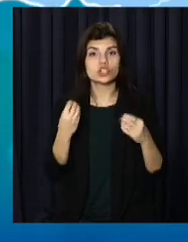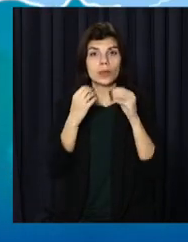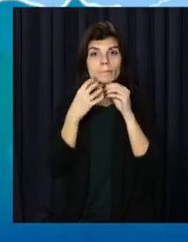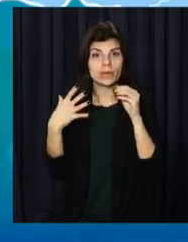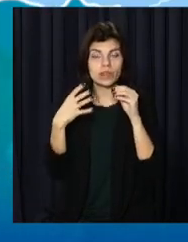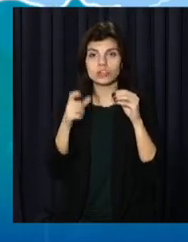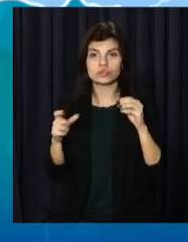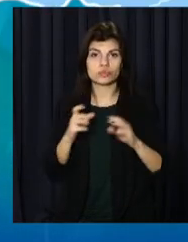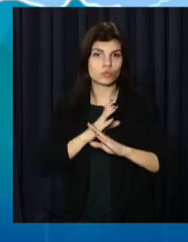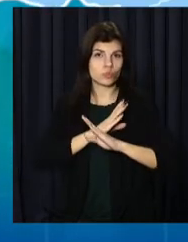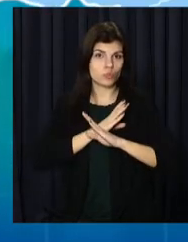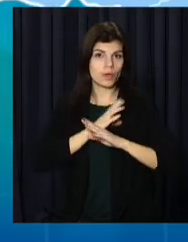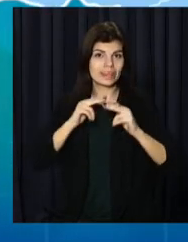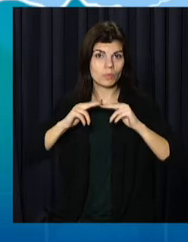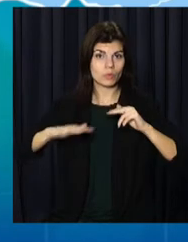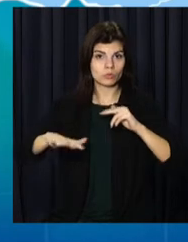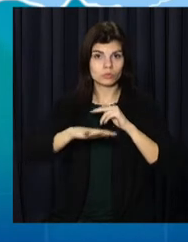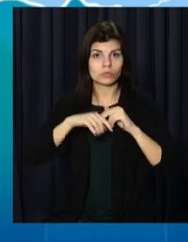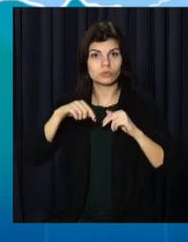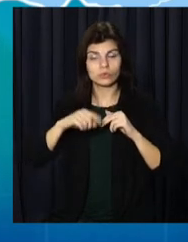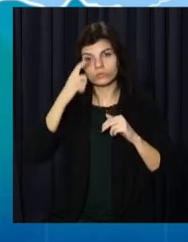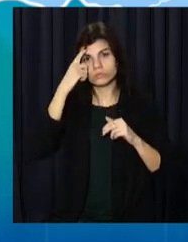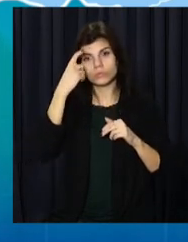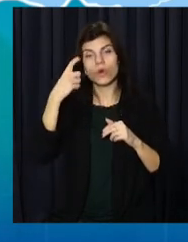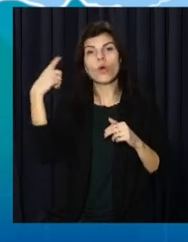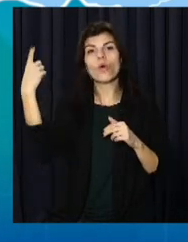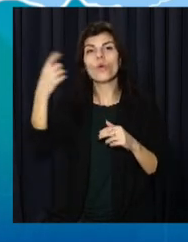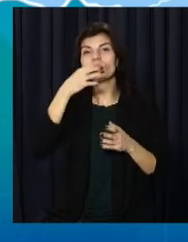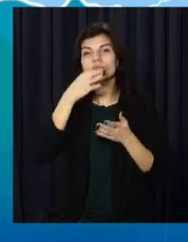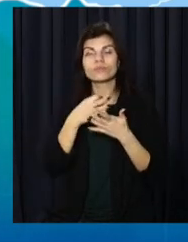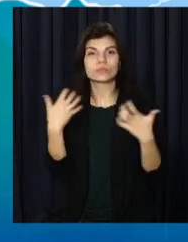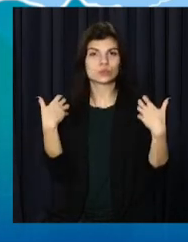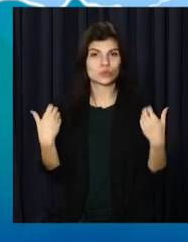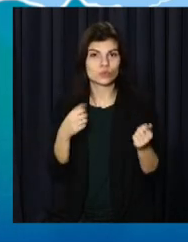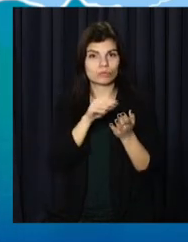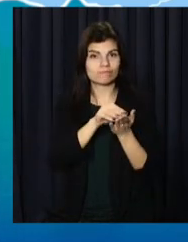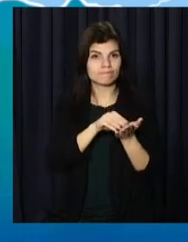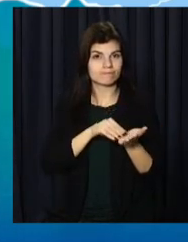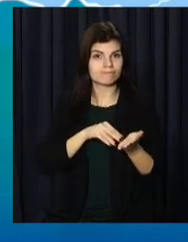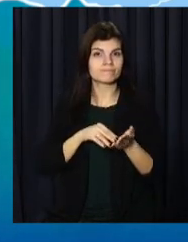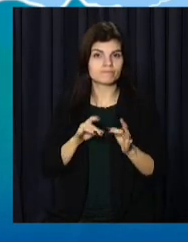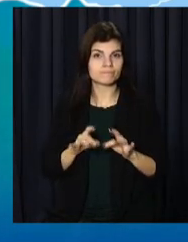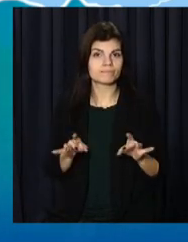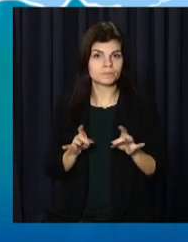-ро не пережили ускладнень після хвороби. Про це повідомили в обласному департаменті охорони здоров'я.